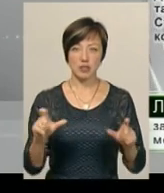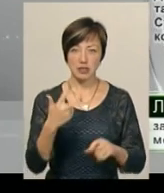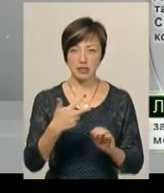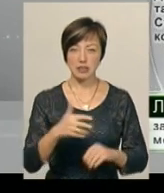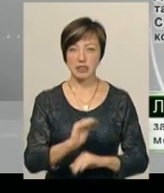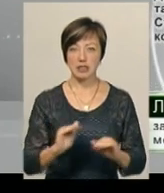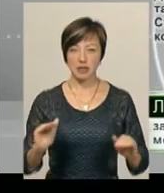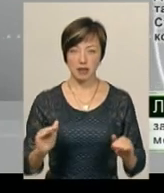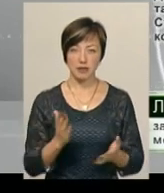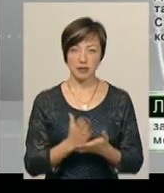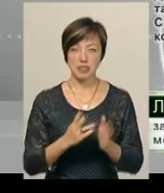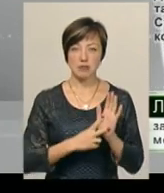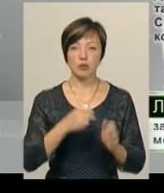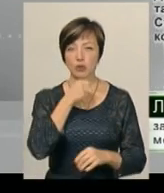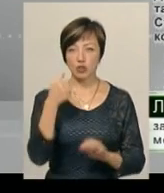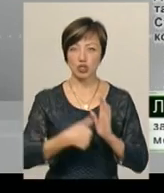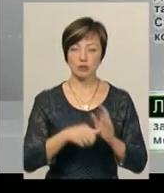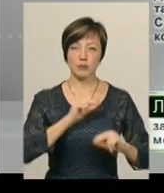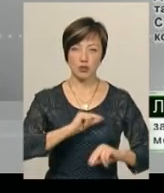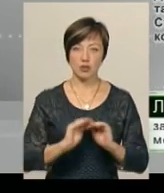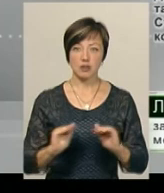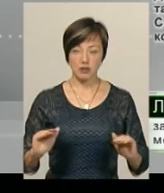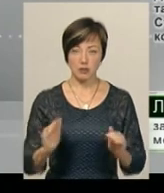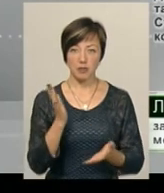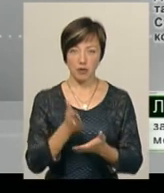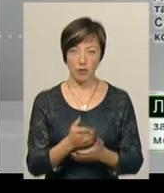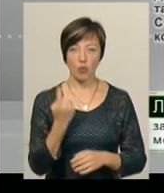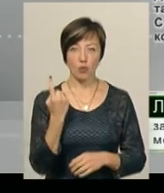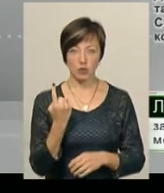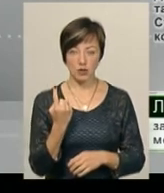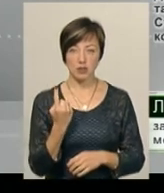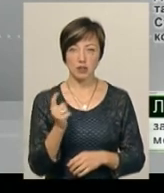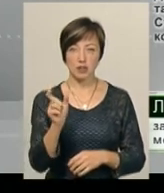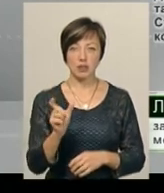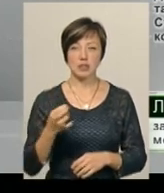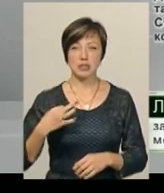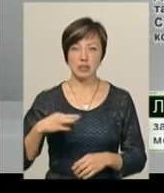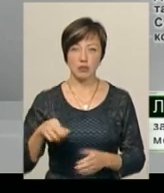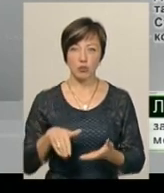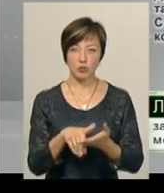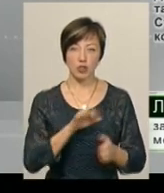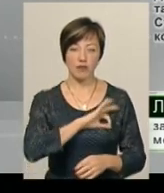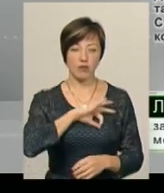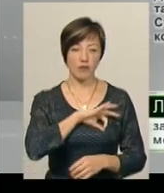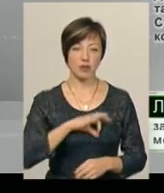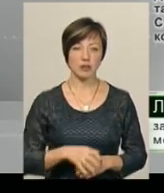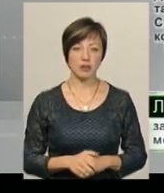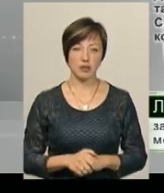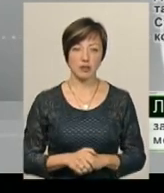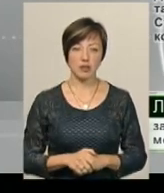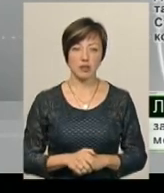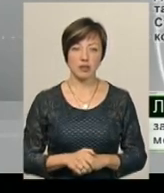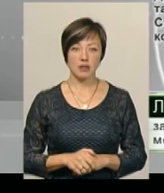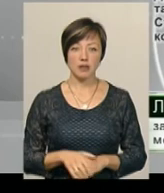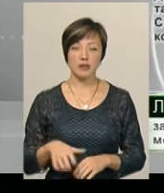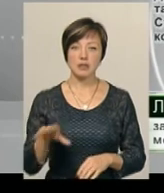дітей і 7 дорослих. Шість із них працюють в дитсадочку безпосередньо, один син помічника вихователя. Стан залишається